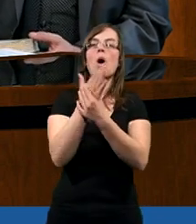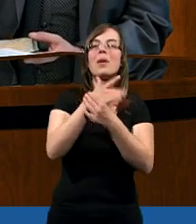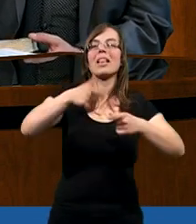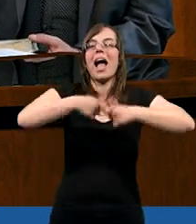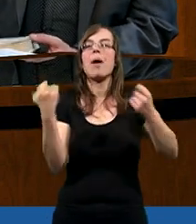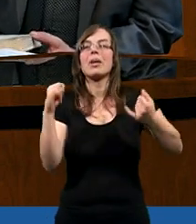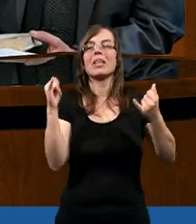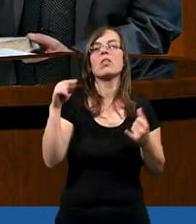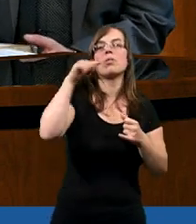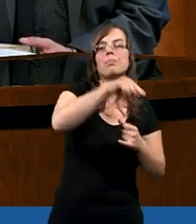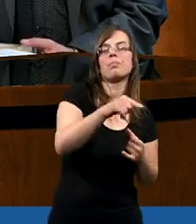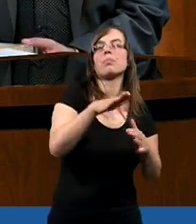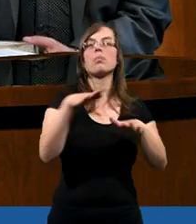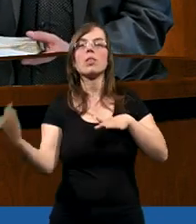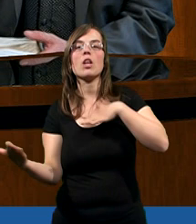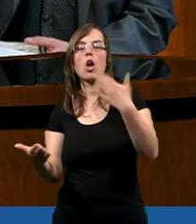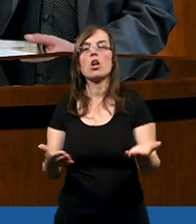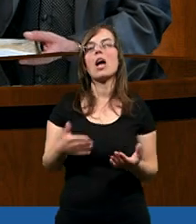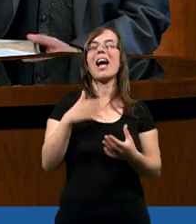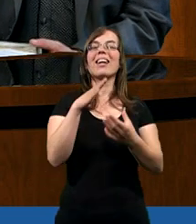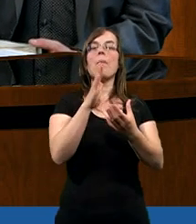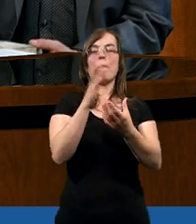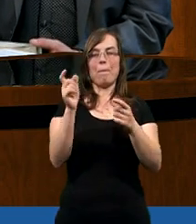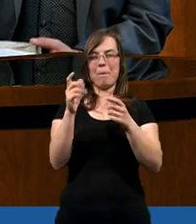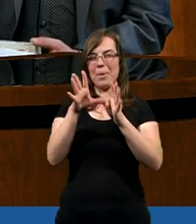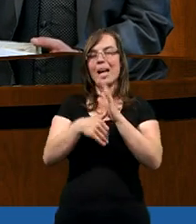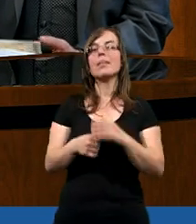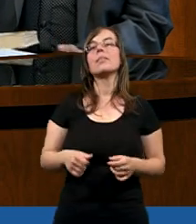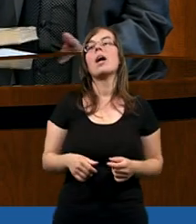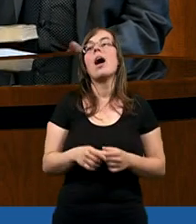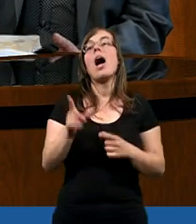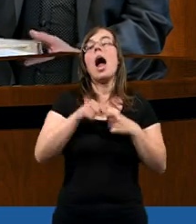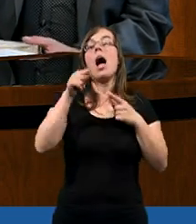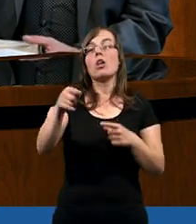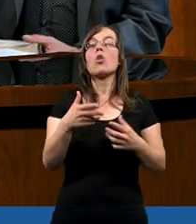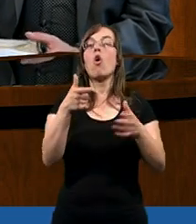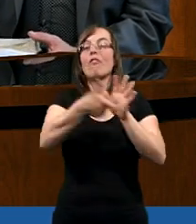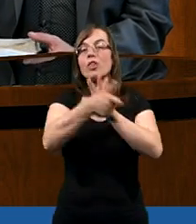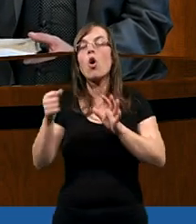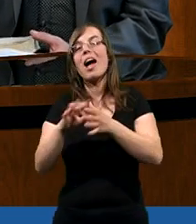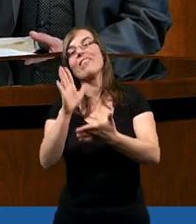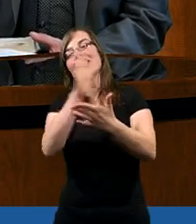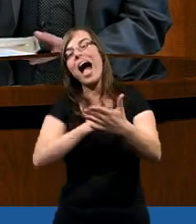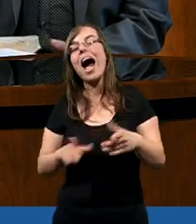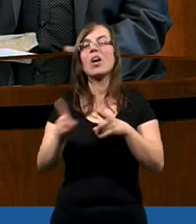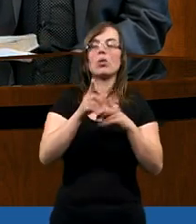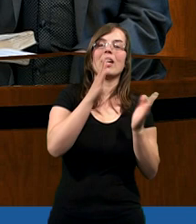różnymi stronami politycznymi. Ale to się daje wciągać naród, prawda? I bierze przykład